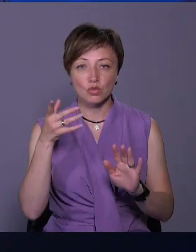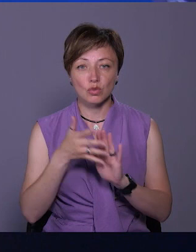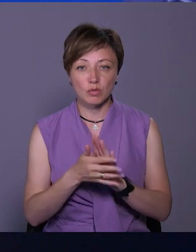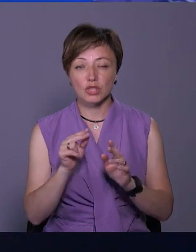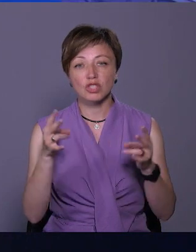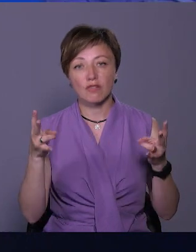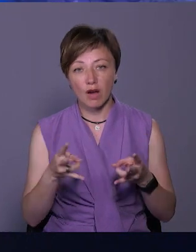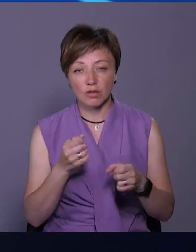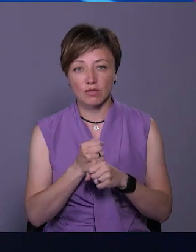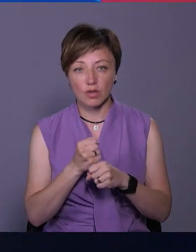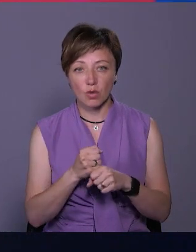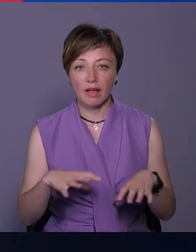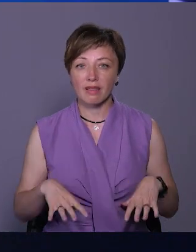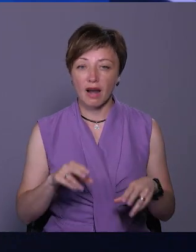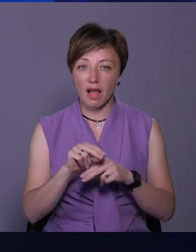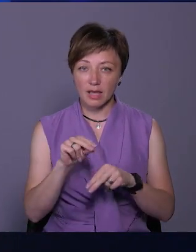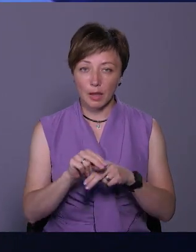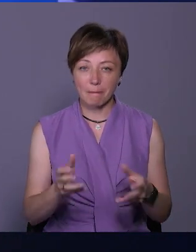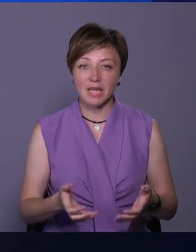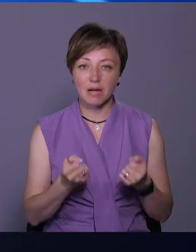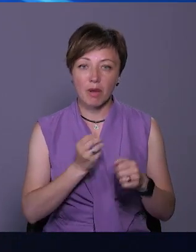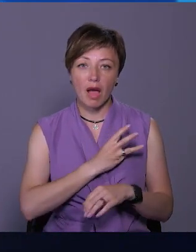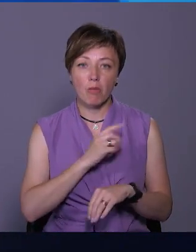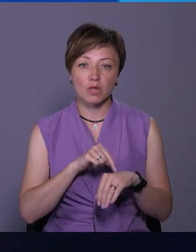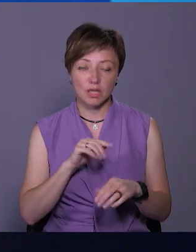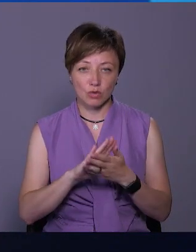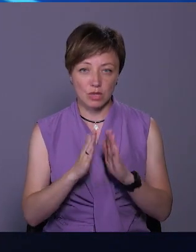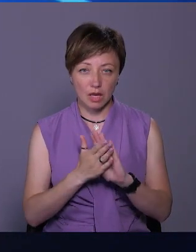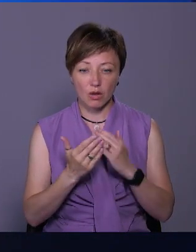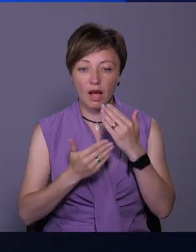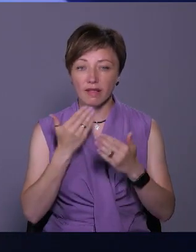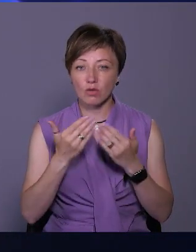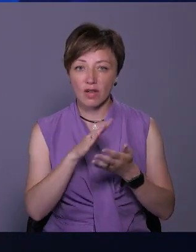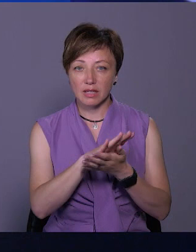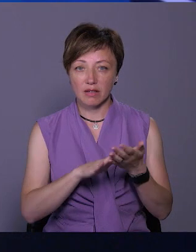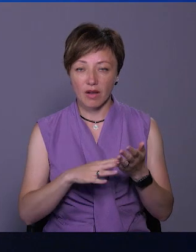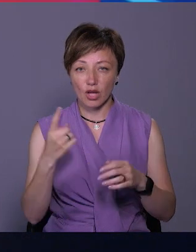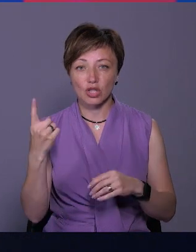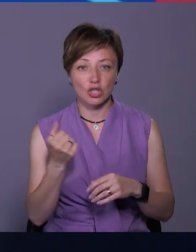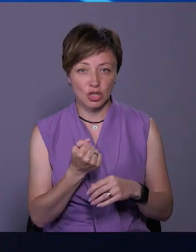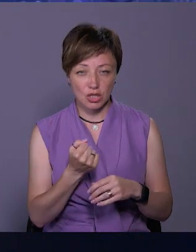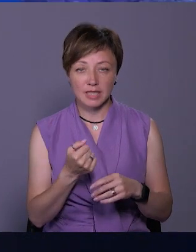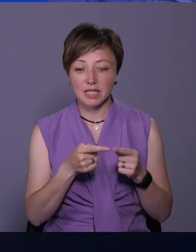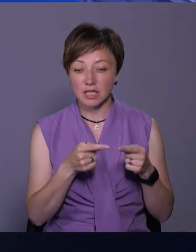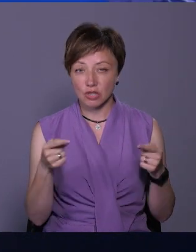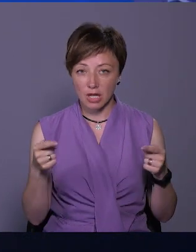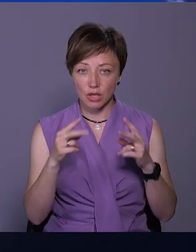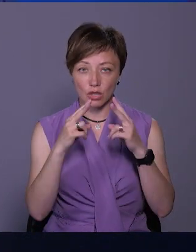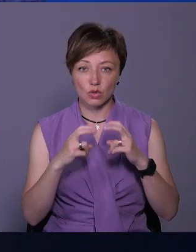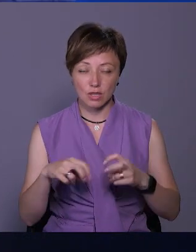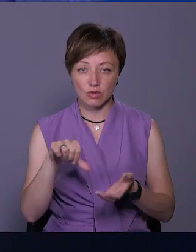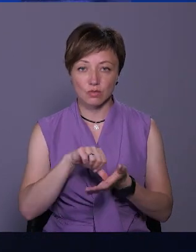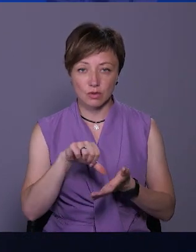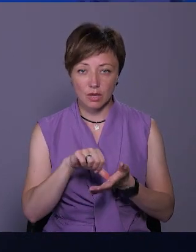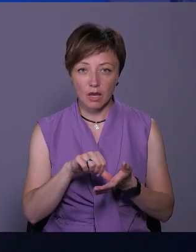чи варто влаштовувати тренінги для підтримки емоційного стану. Анкетування триває вже близько тижня. За цей час в дослідженні